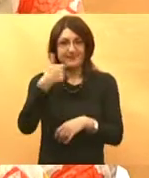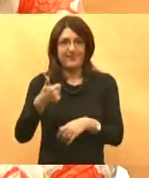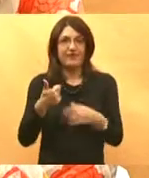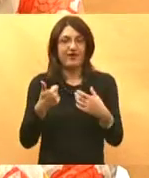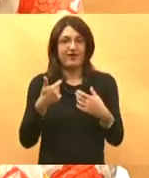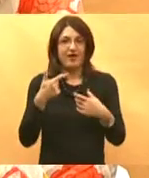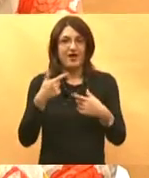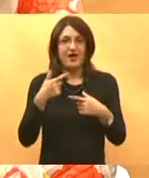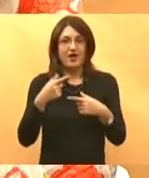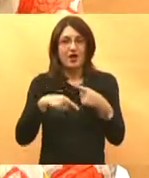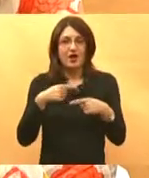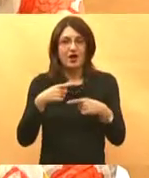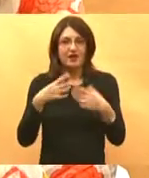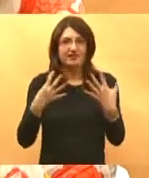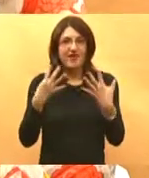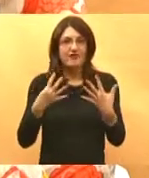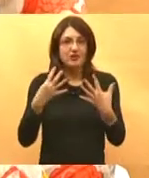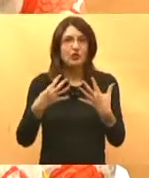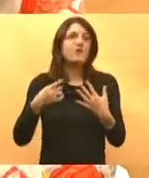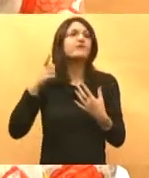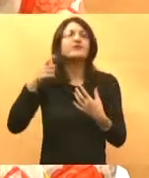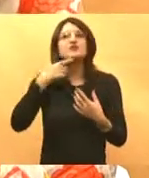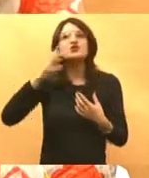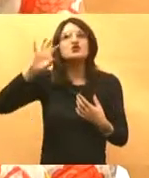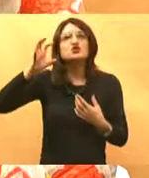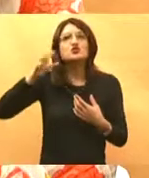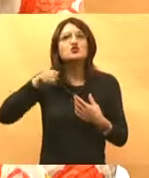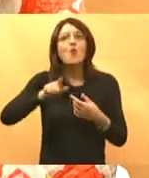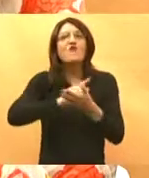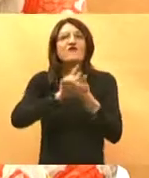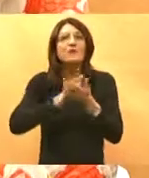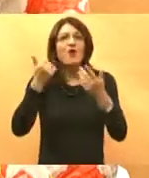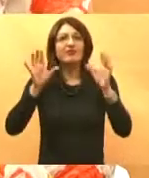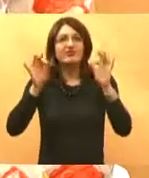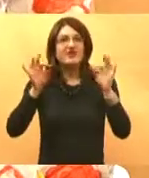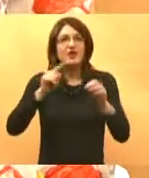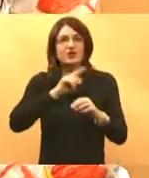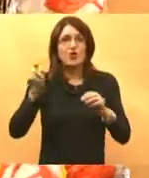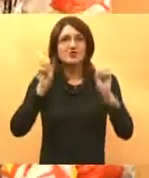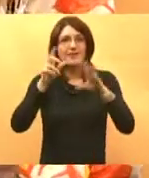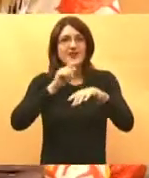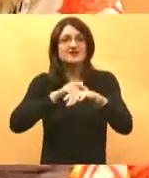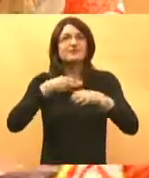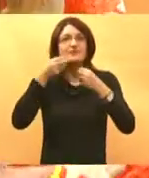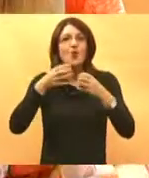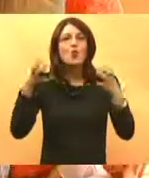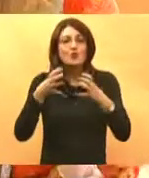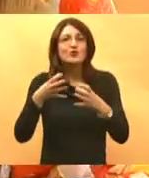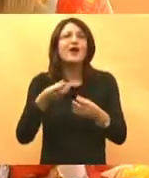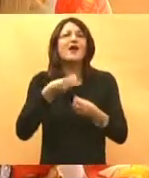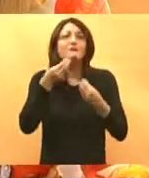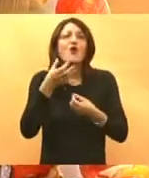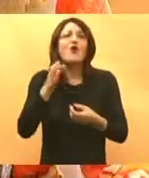kod skulture Sunce u vremenu od 10 do 18 sati pokazat će udruga svoj rad i svoje